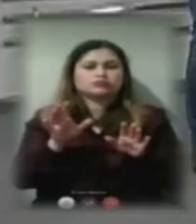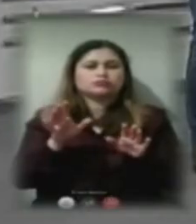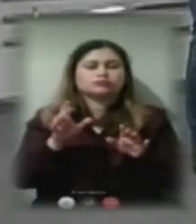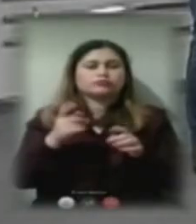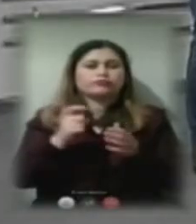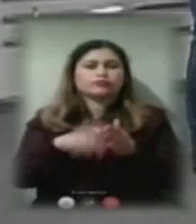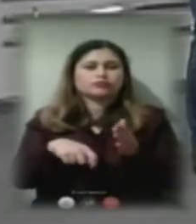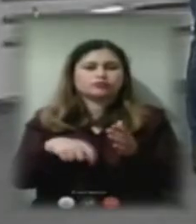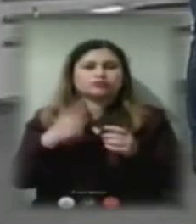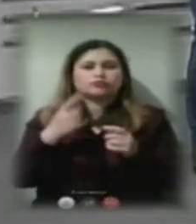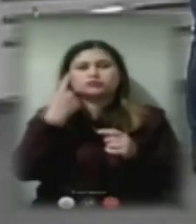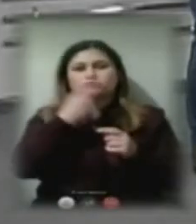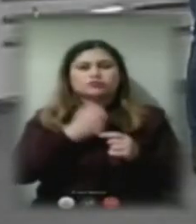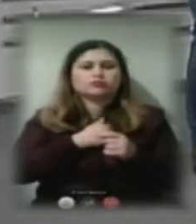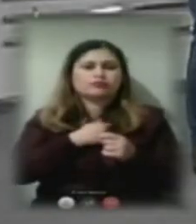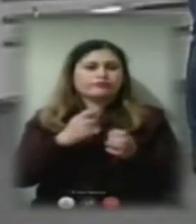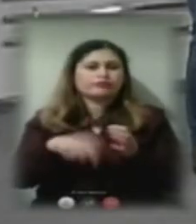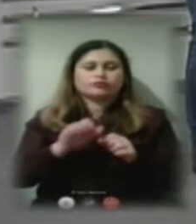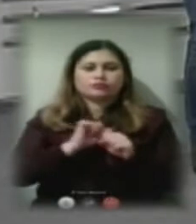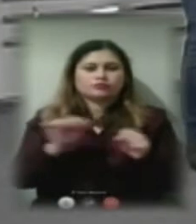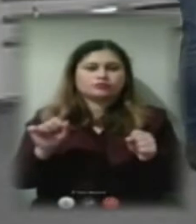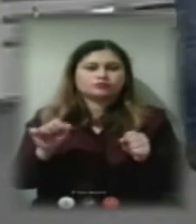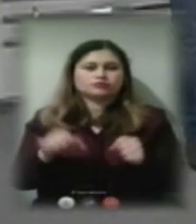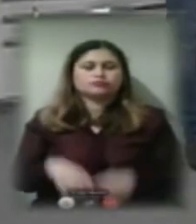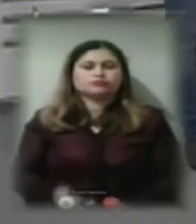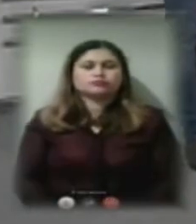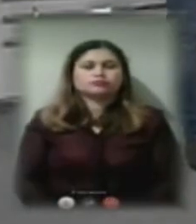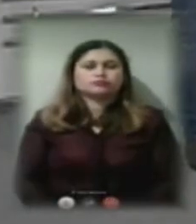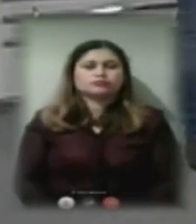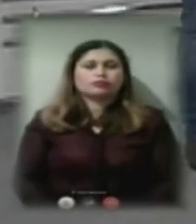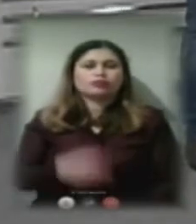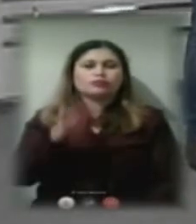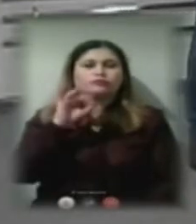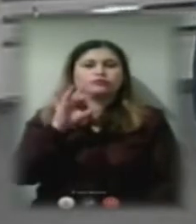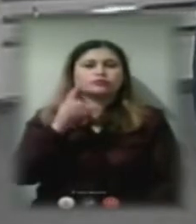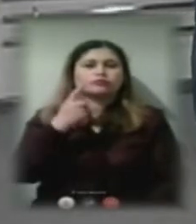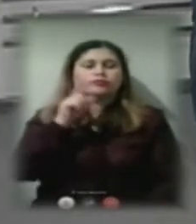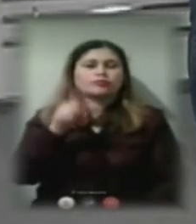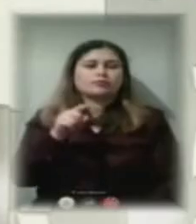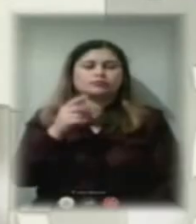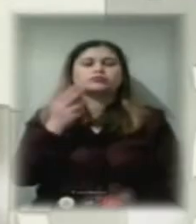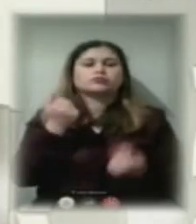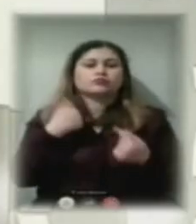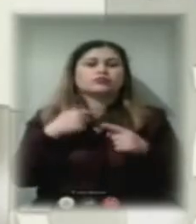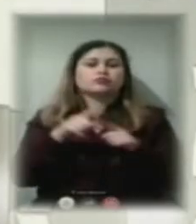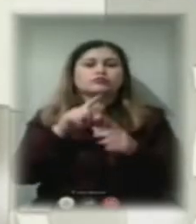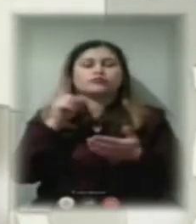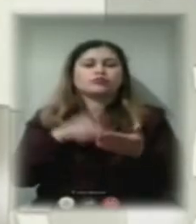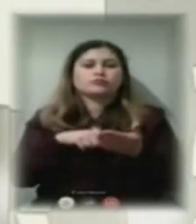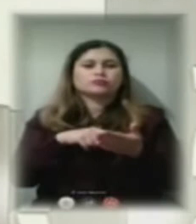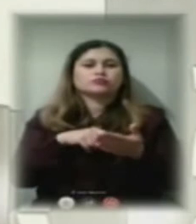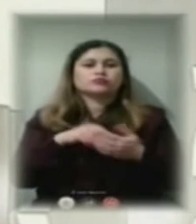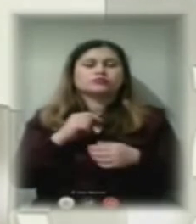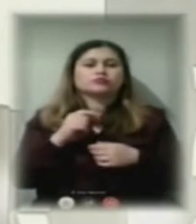односторонньому порядку відключатися від теплопостачання. Віктора, маєте запитання? Так, в мене знову запитання до вас від